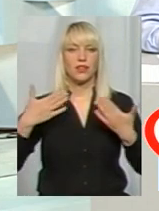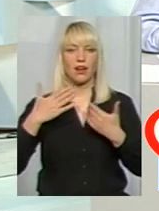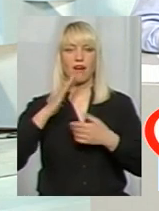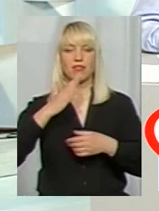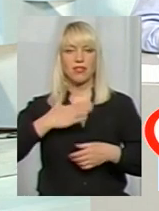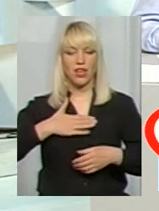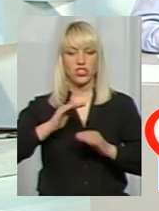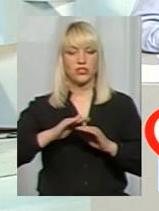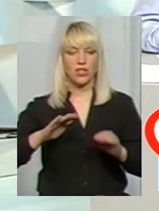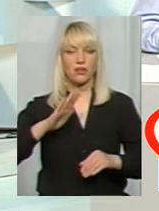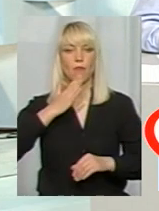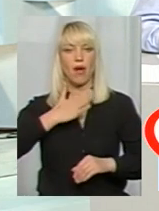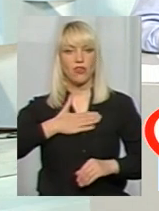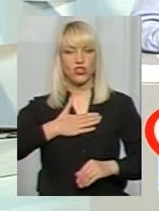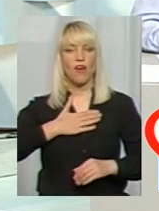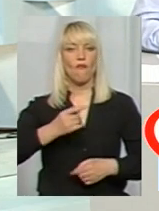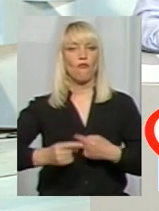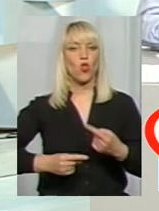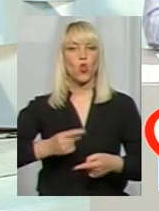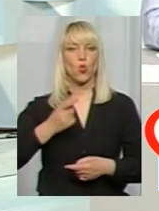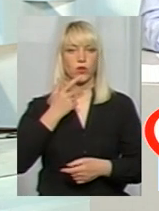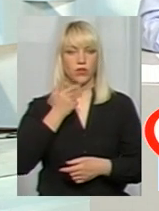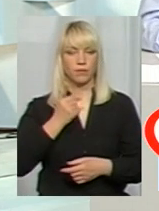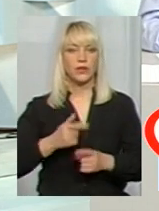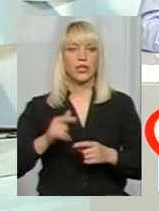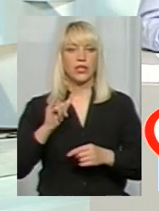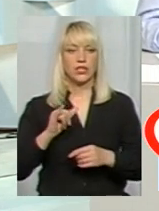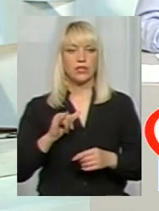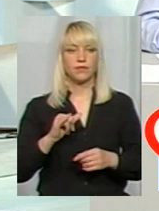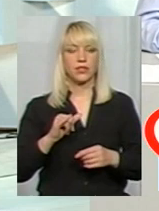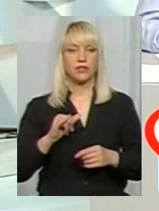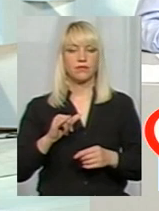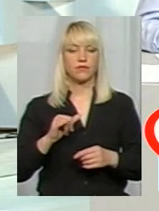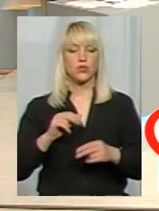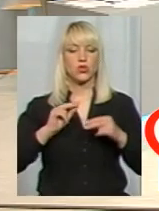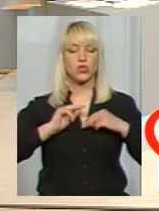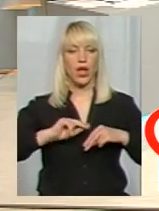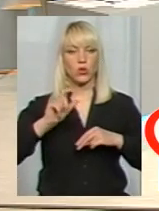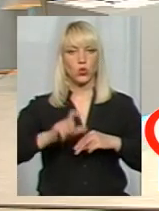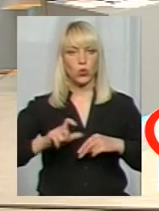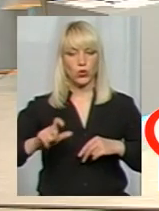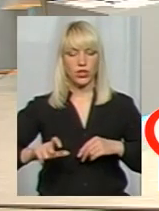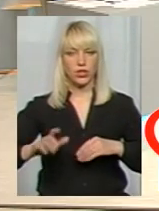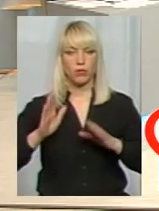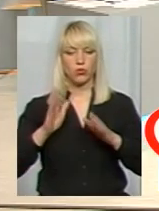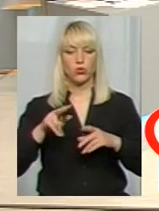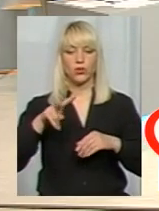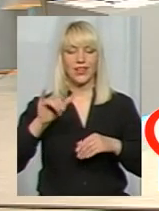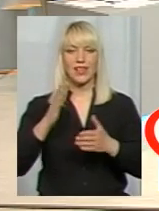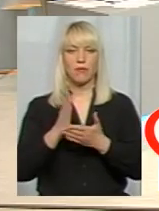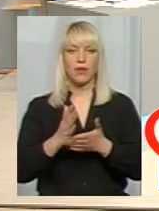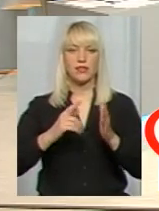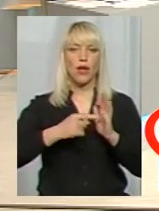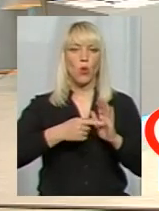внуки, штатні сотрудники медицини і пункти, де